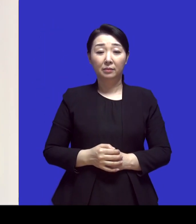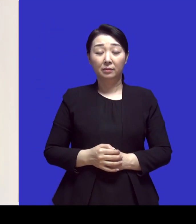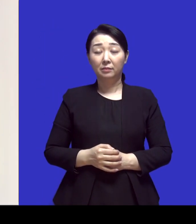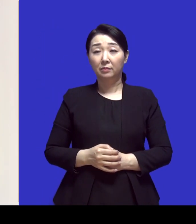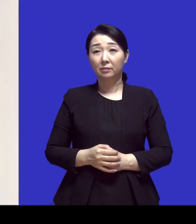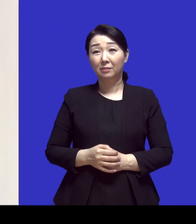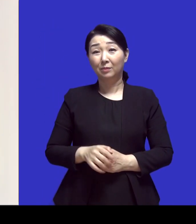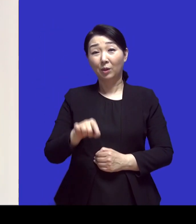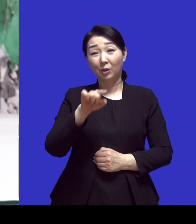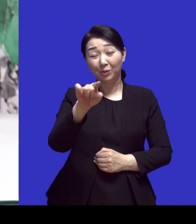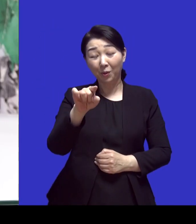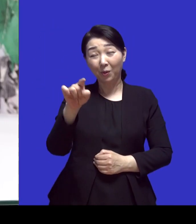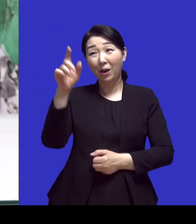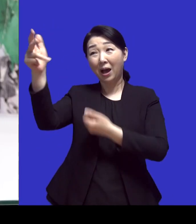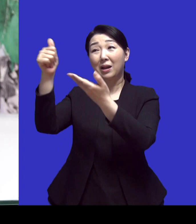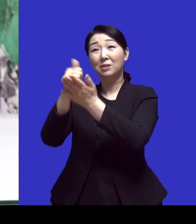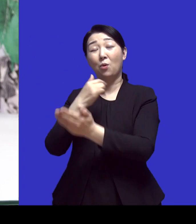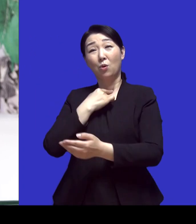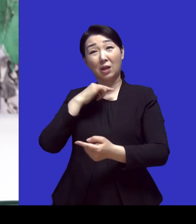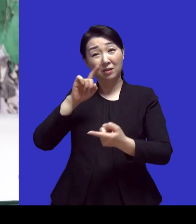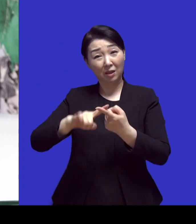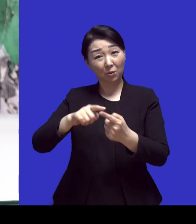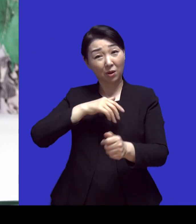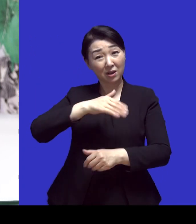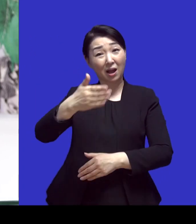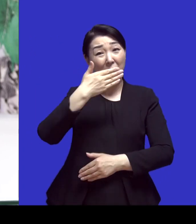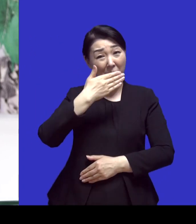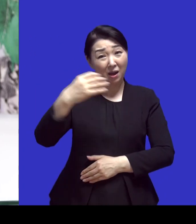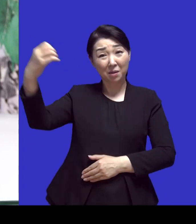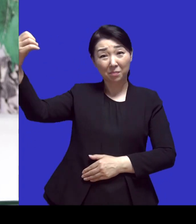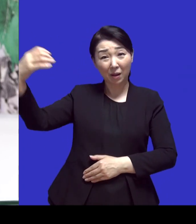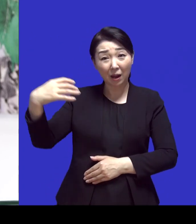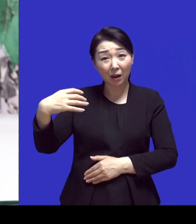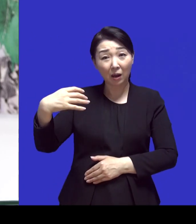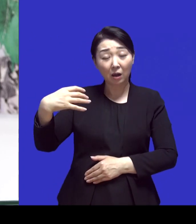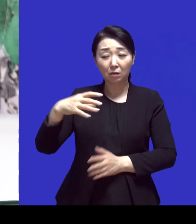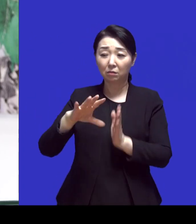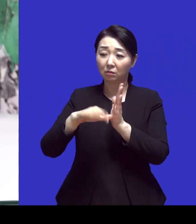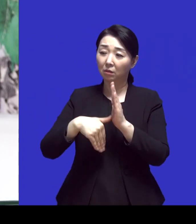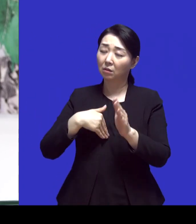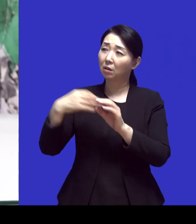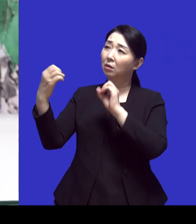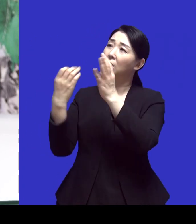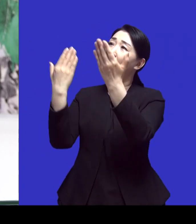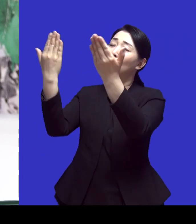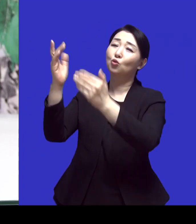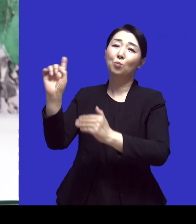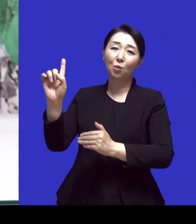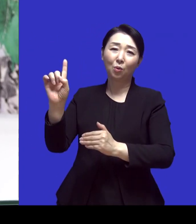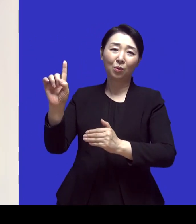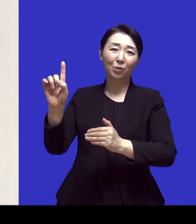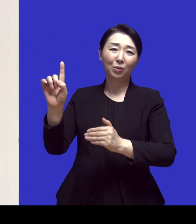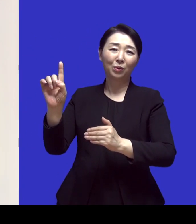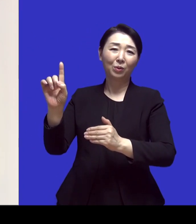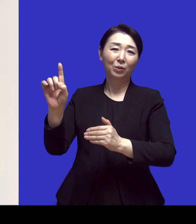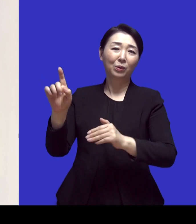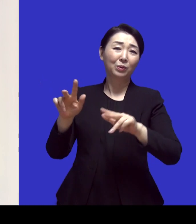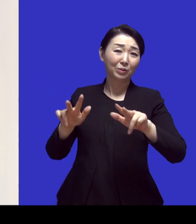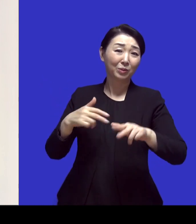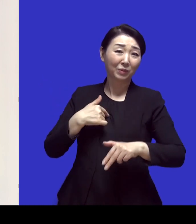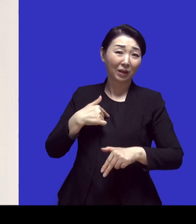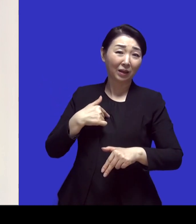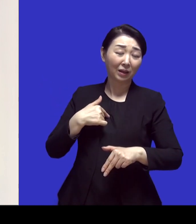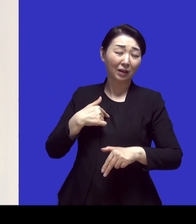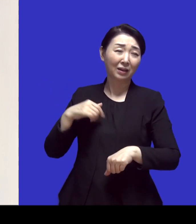원하는 곳에 갈 수 있겠느냐 라고 말씀을 주셨어요 네 근데 이제 그때 제가 답을 드린 게 지금도 정말 제가